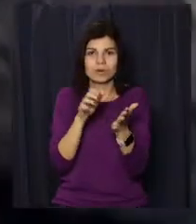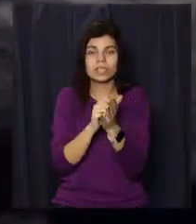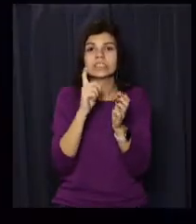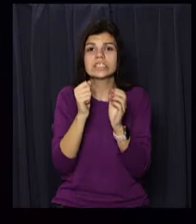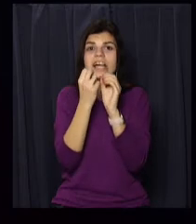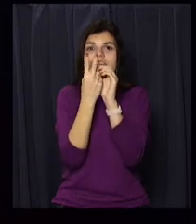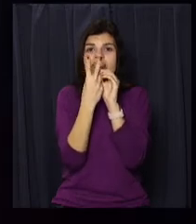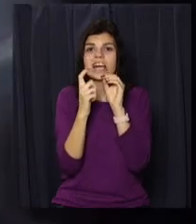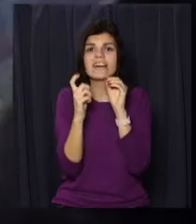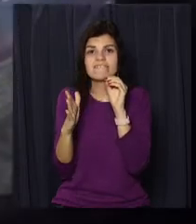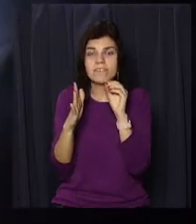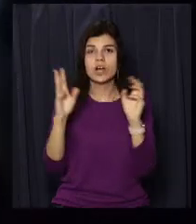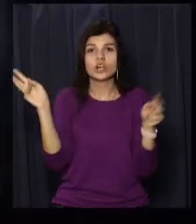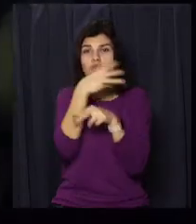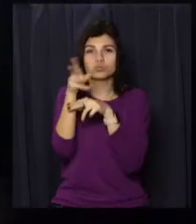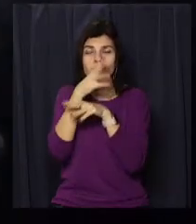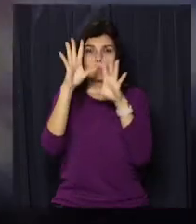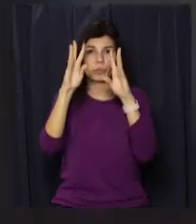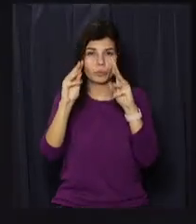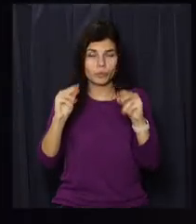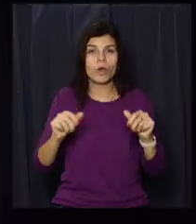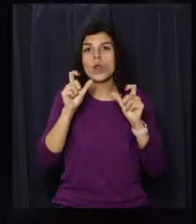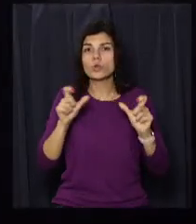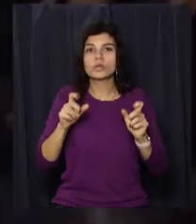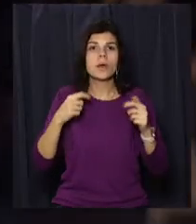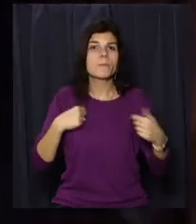12 хвилин. Обійшлося без постраждалих.